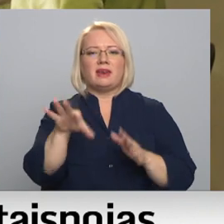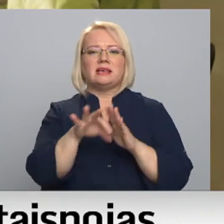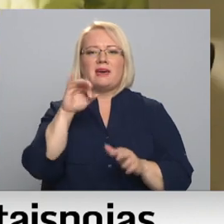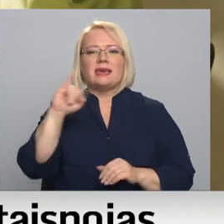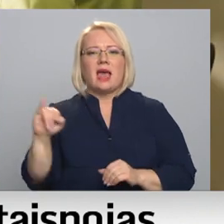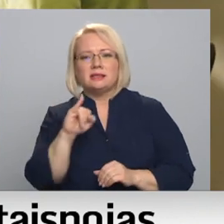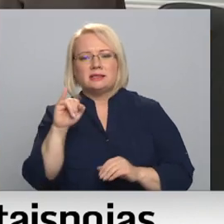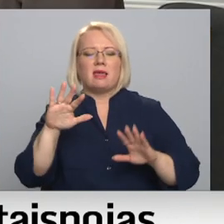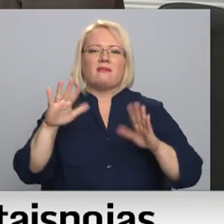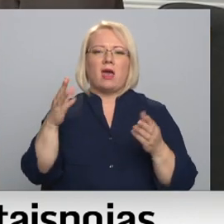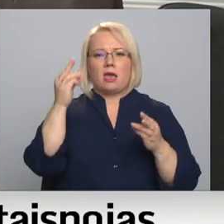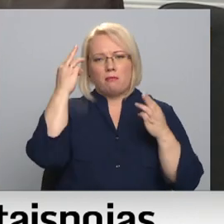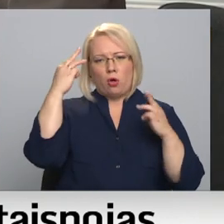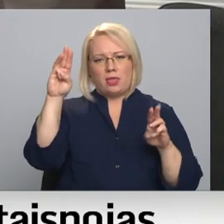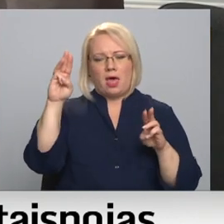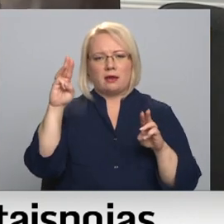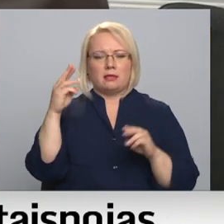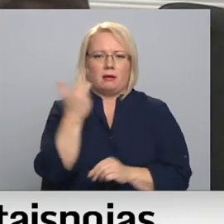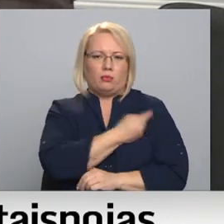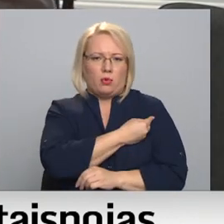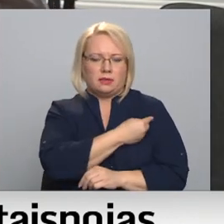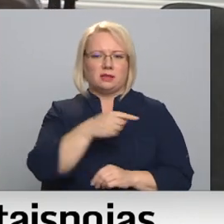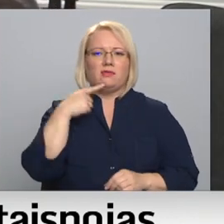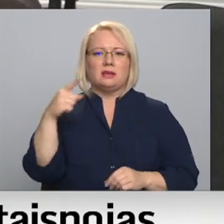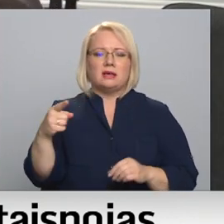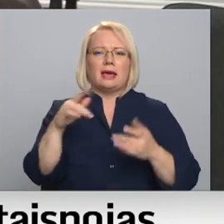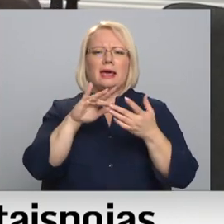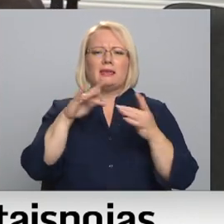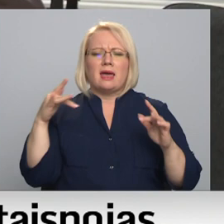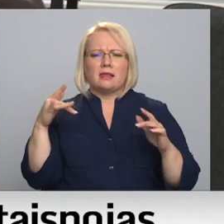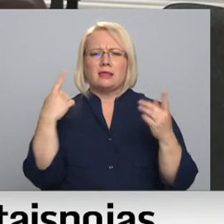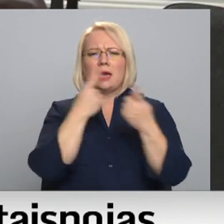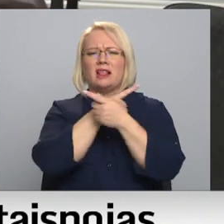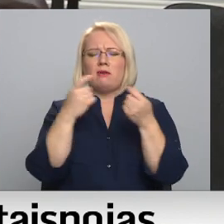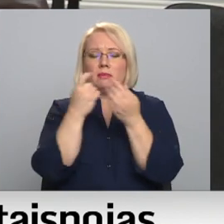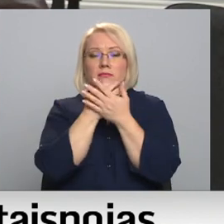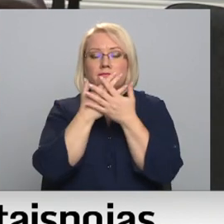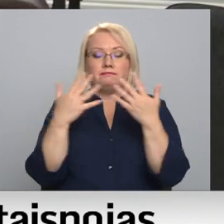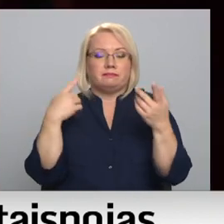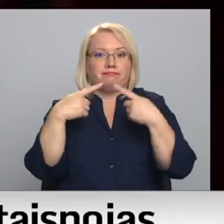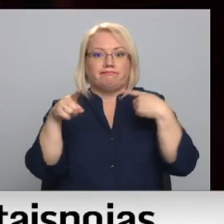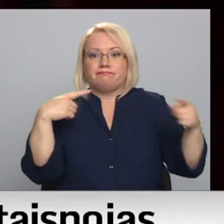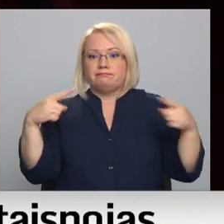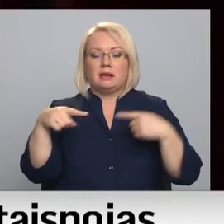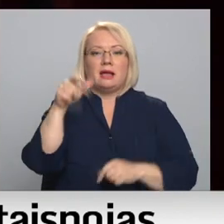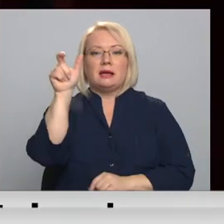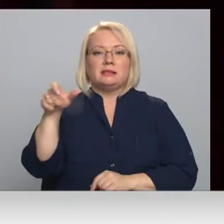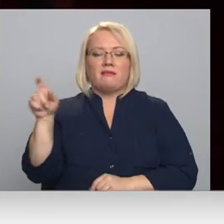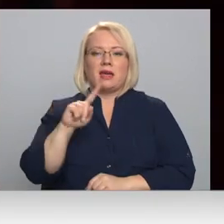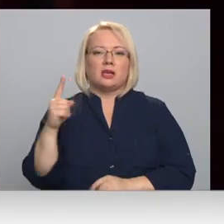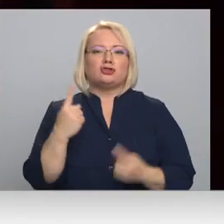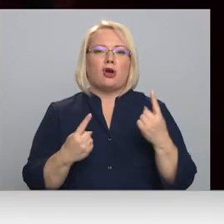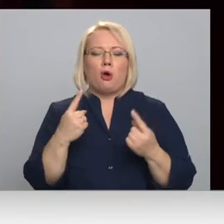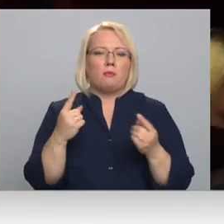medijos un sociotīkloša informācija tik ļoti dažāda un pretrunīga, kad cilvēkiem ir šā obas, kāda vakcīna